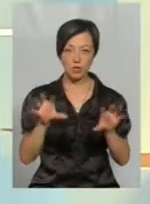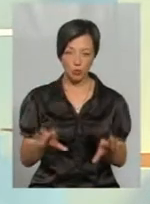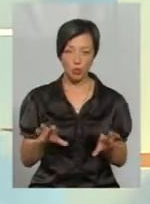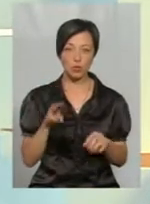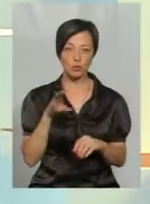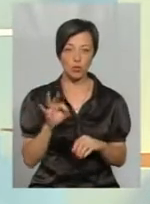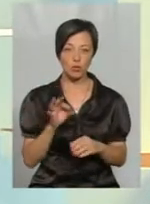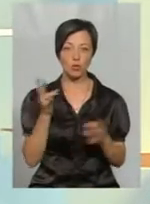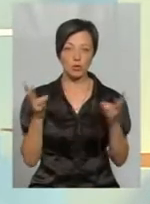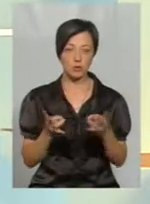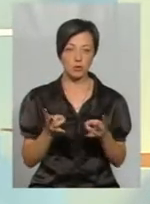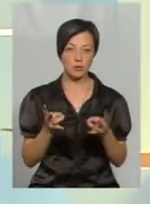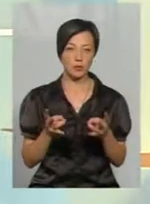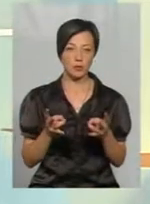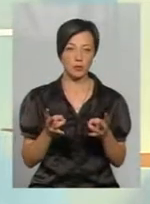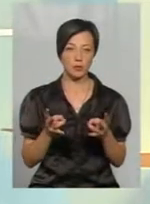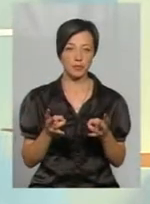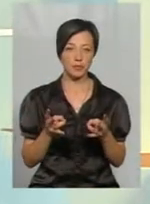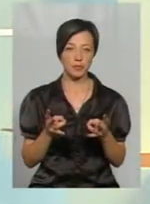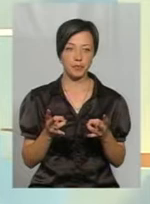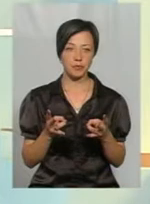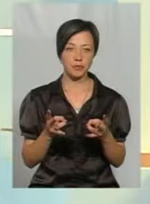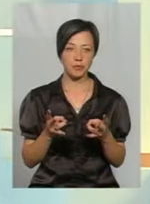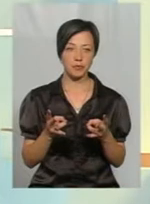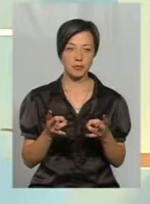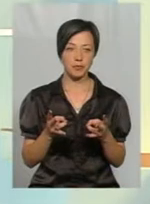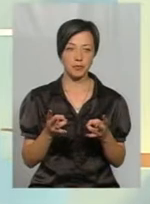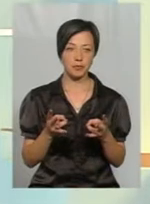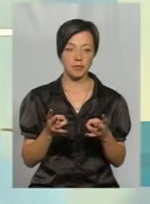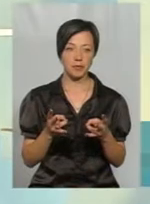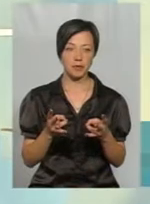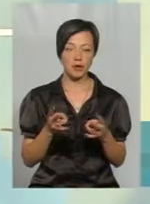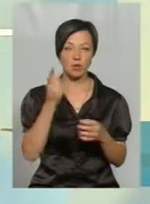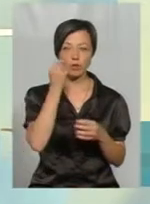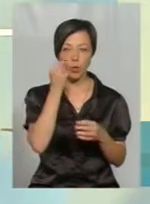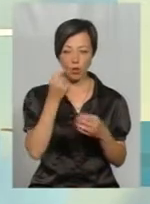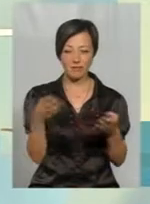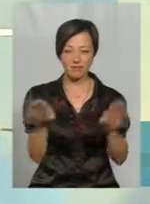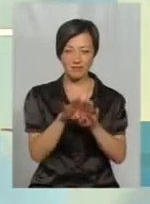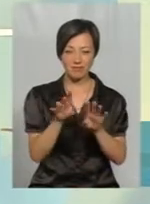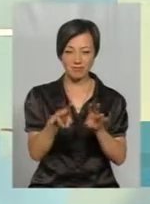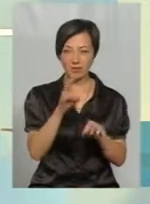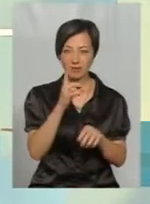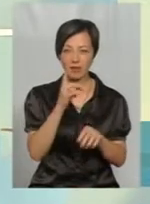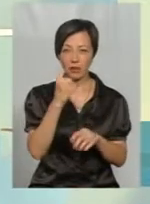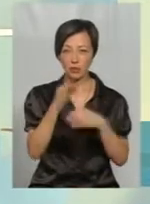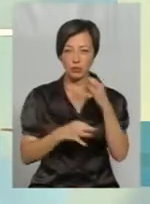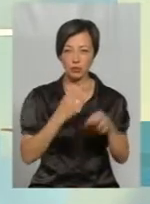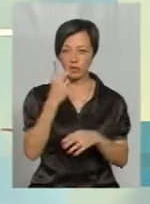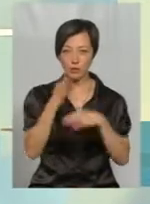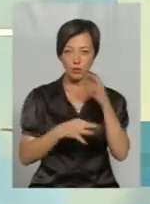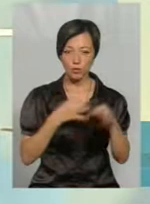потрібно прикрити бджоли на сутку, на дві,